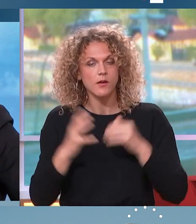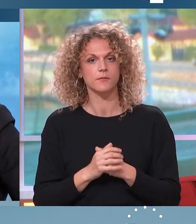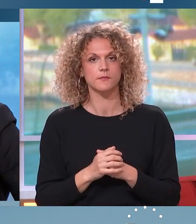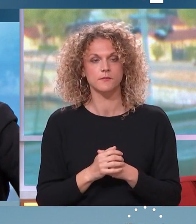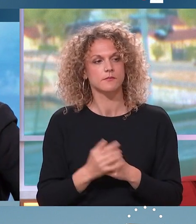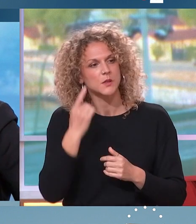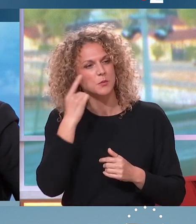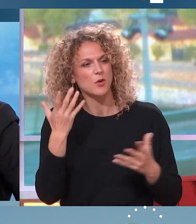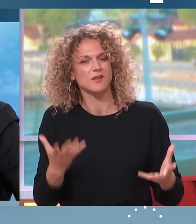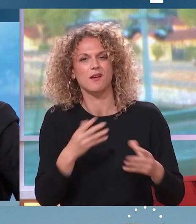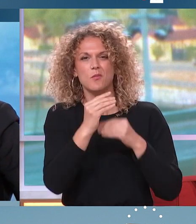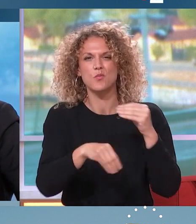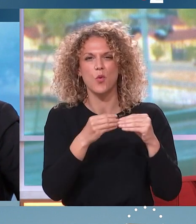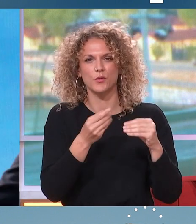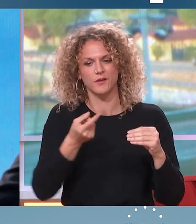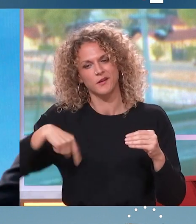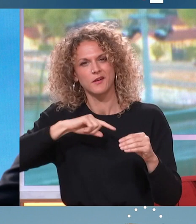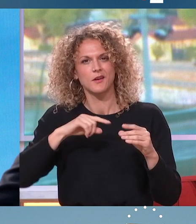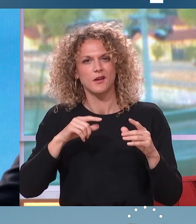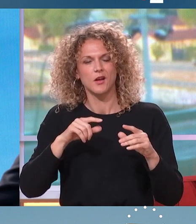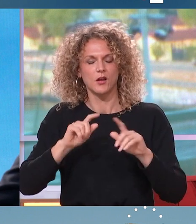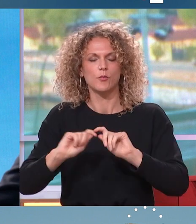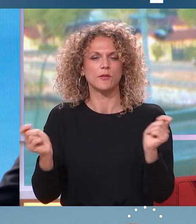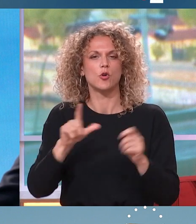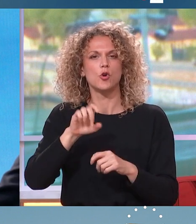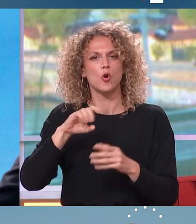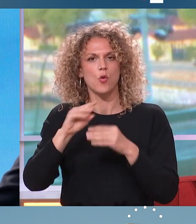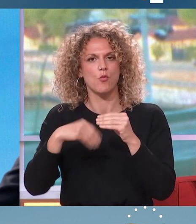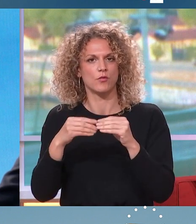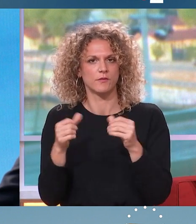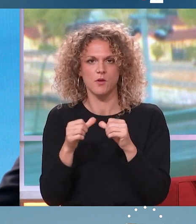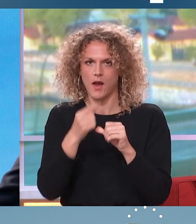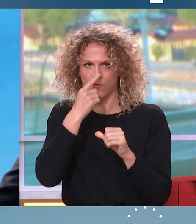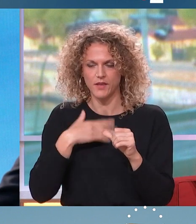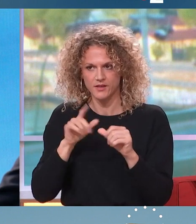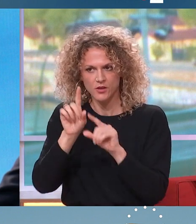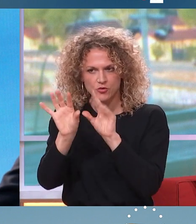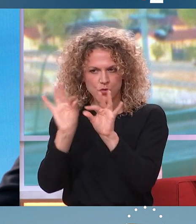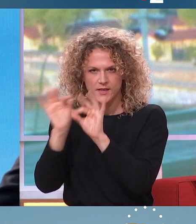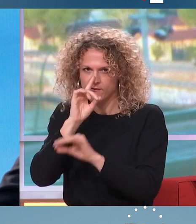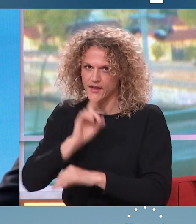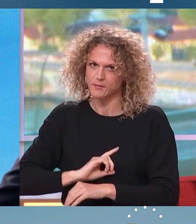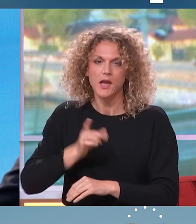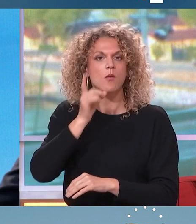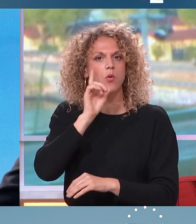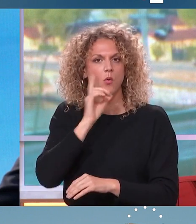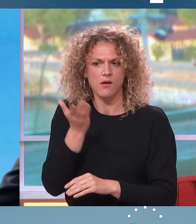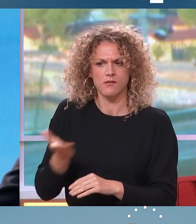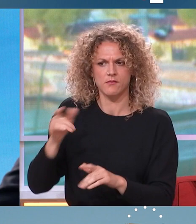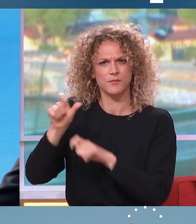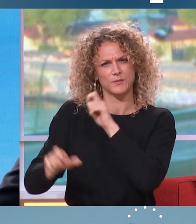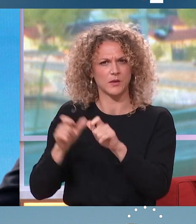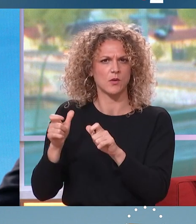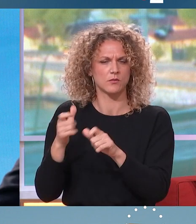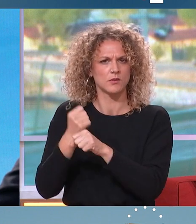que Le Monde, qui est assez orienté, a dû faire un casting particulier, parce que la fonction publique, ce sont des milliers de gens qui sont extrêmement dévoués aux biens publics, qui ne sont pas